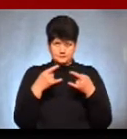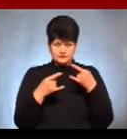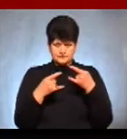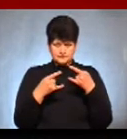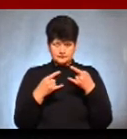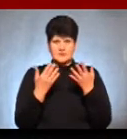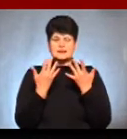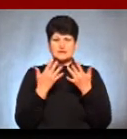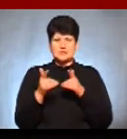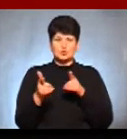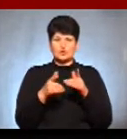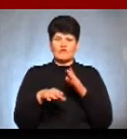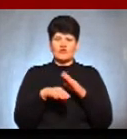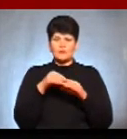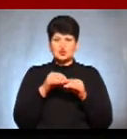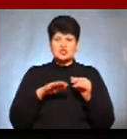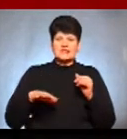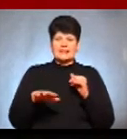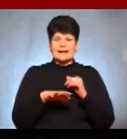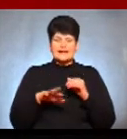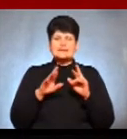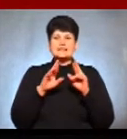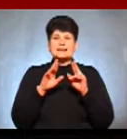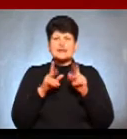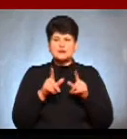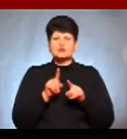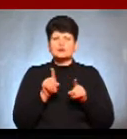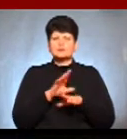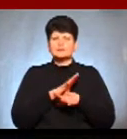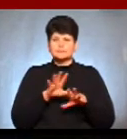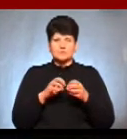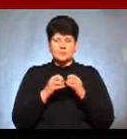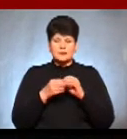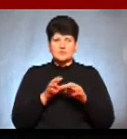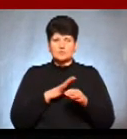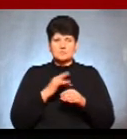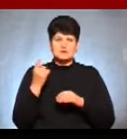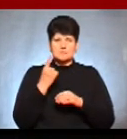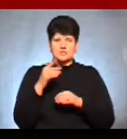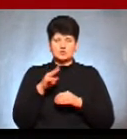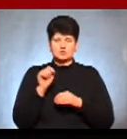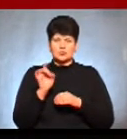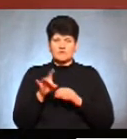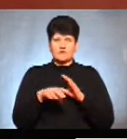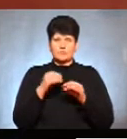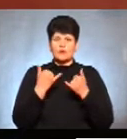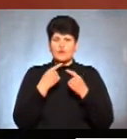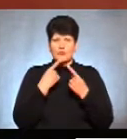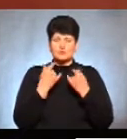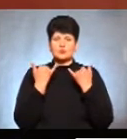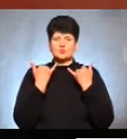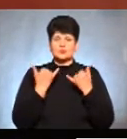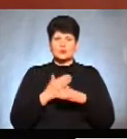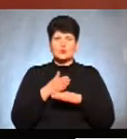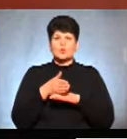Наскільки готові виборчі дільниці, а також як уникнути проблем, які виникали під час першого туру виборів, говоримо сьогодні. Гості студії